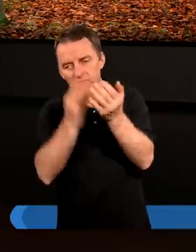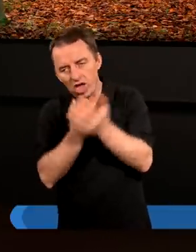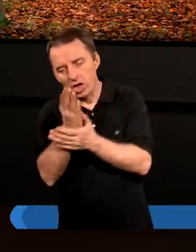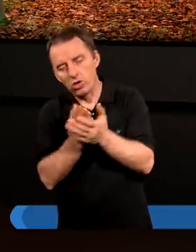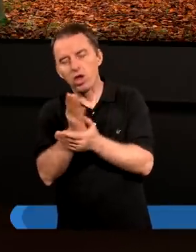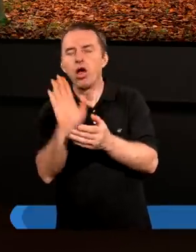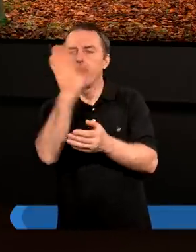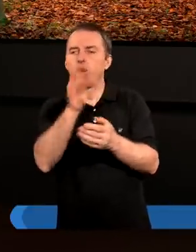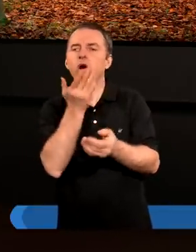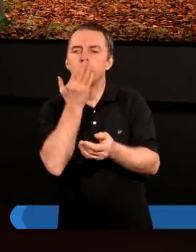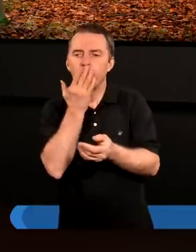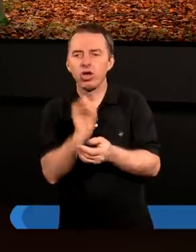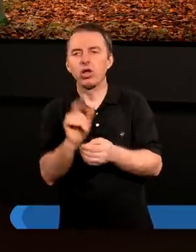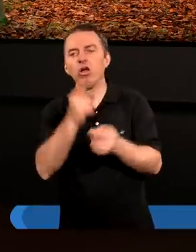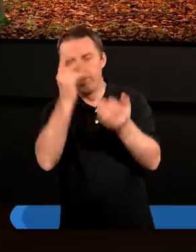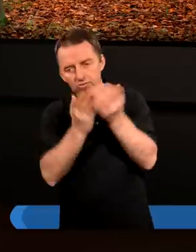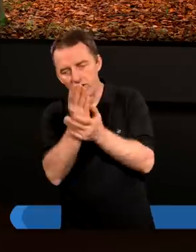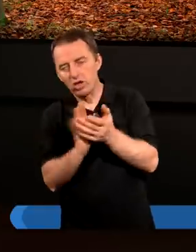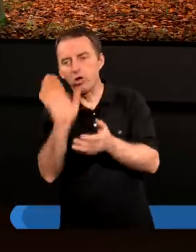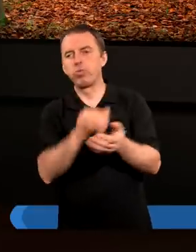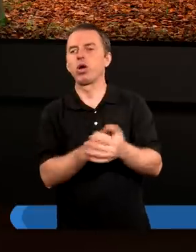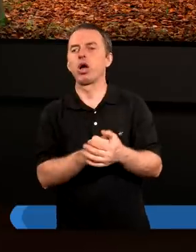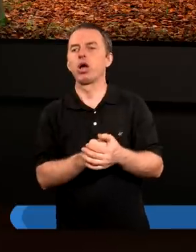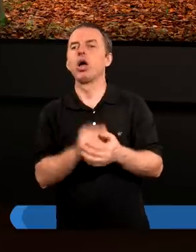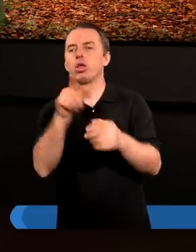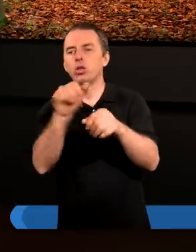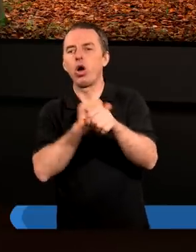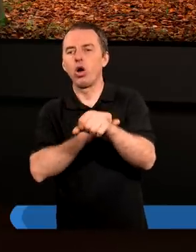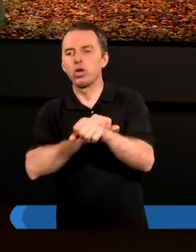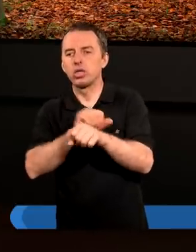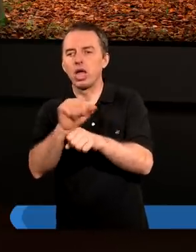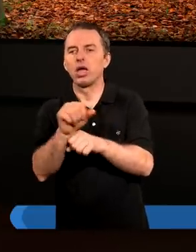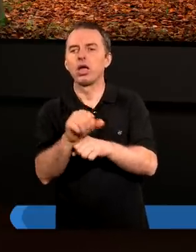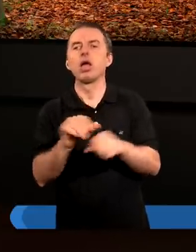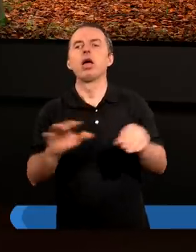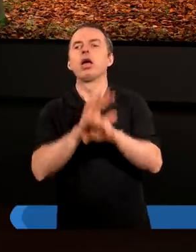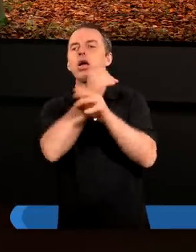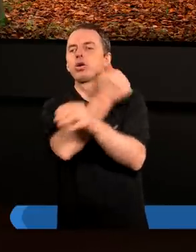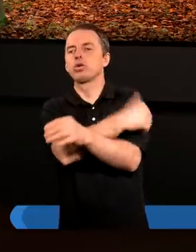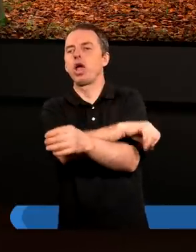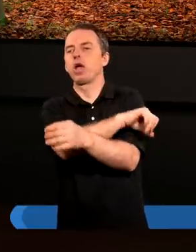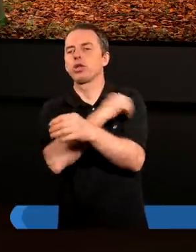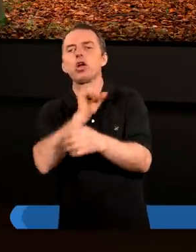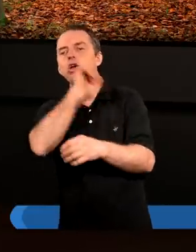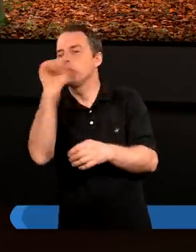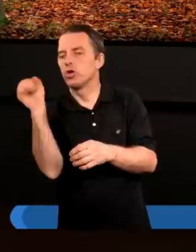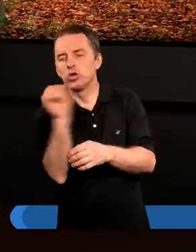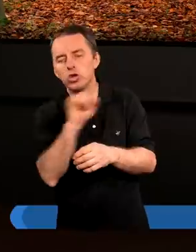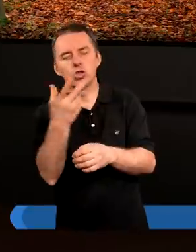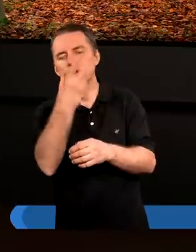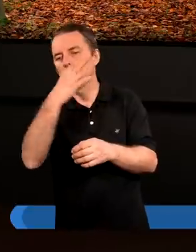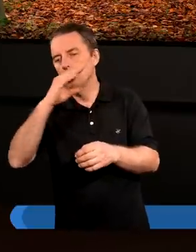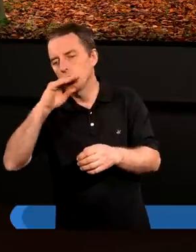wierzących w Boga, mówiących, że wierzą w Boga, to są chrześcijanie nigdy nie